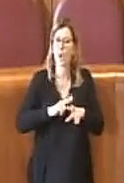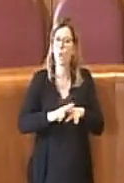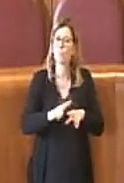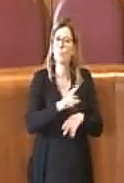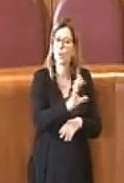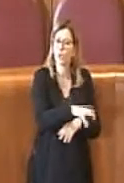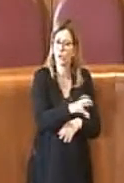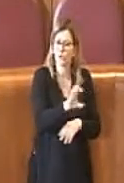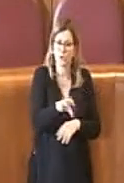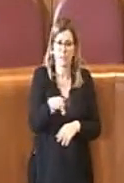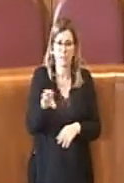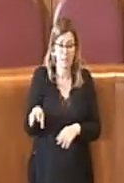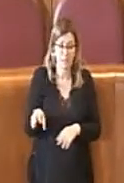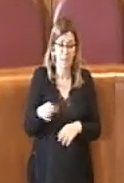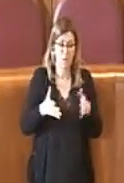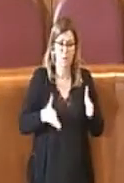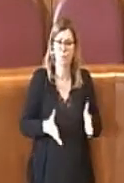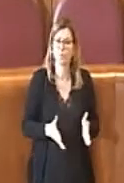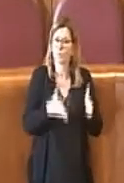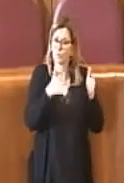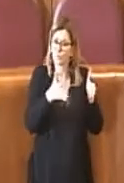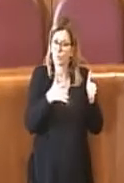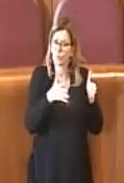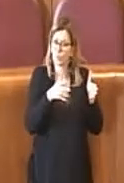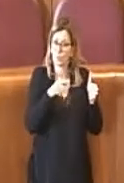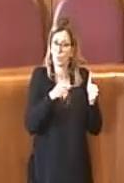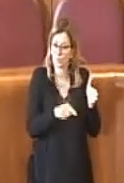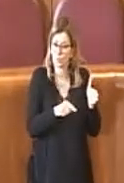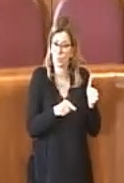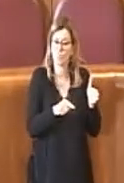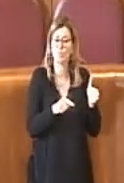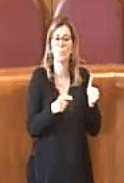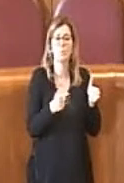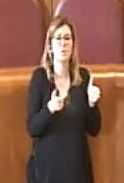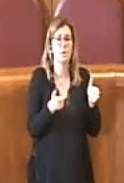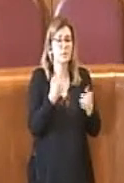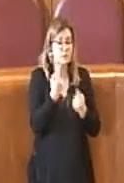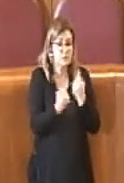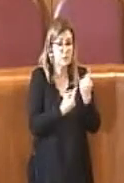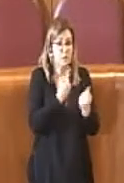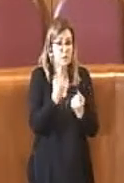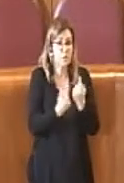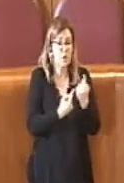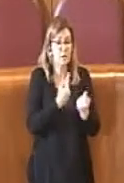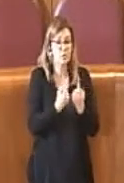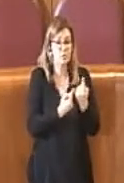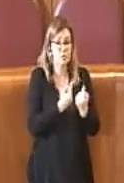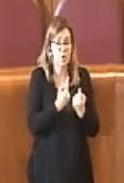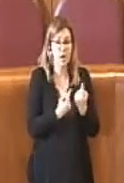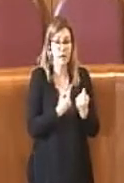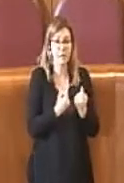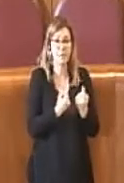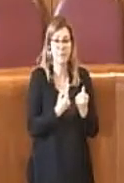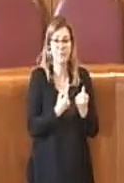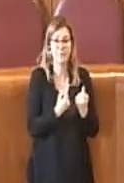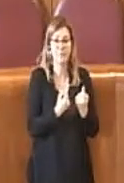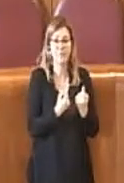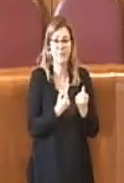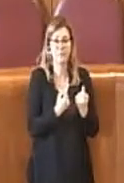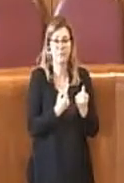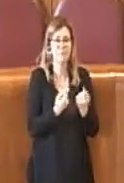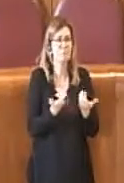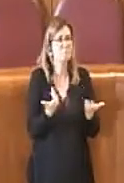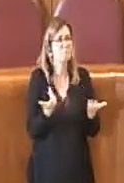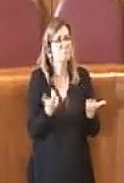di strutture che hanno una situazione di totale, che